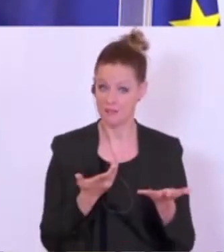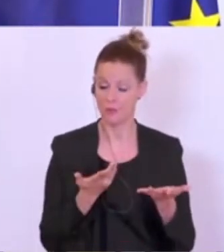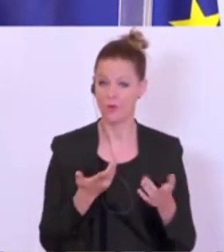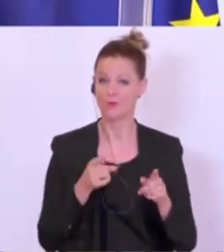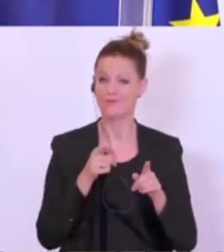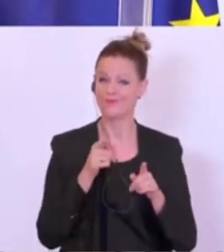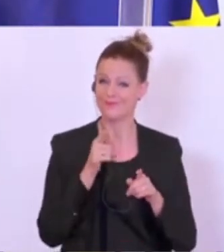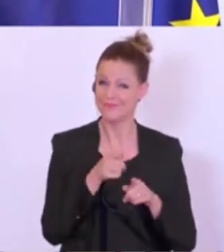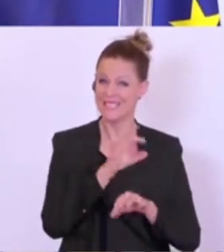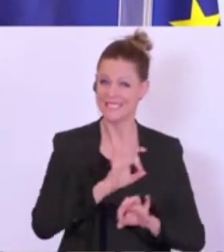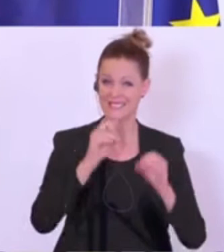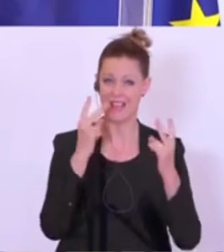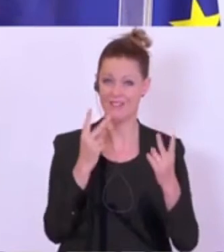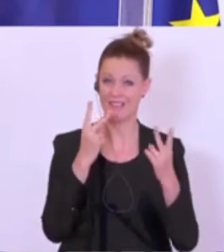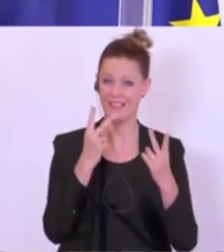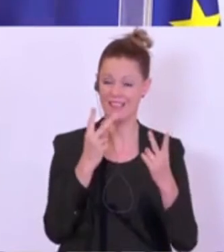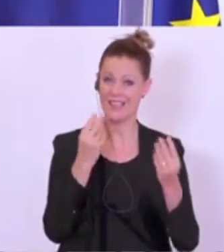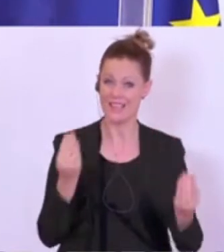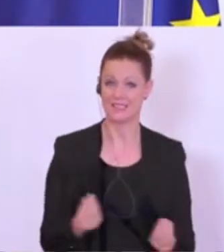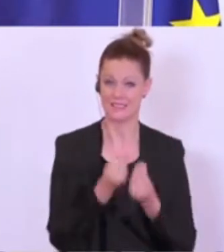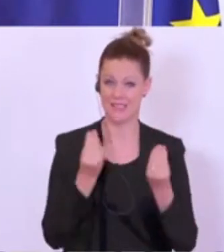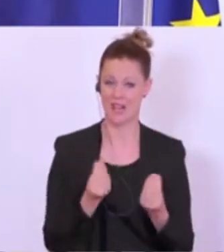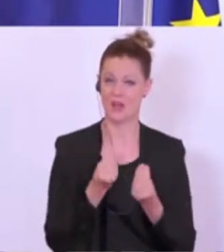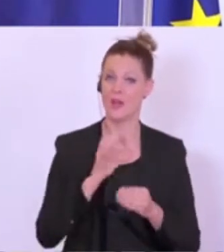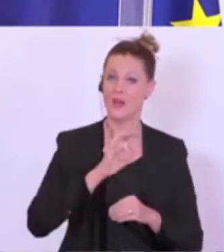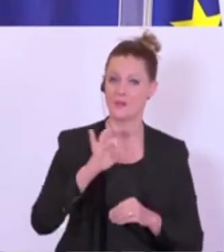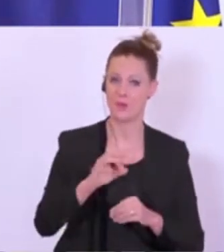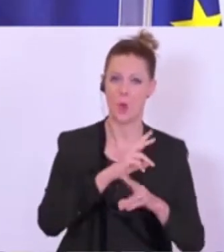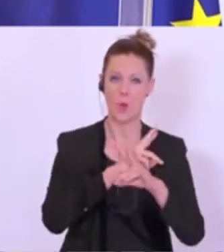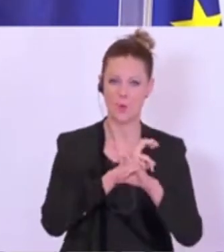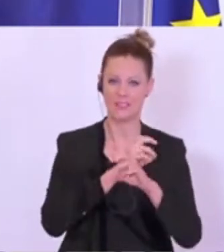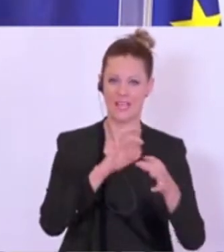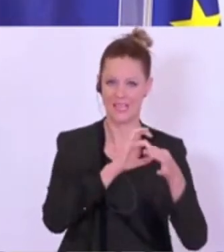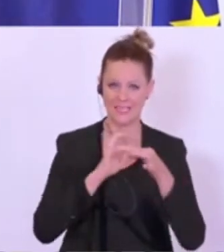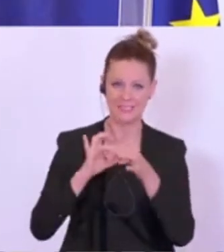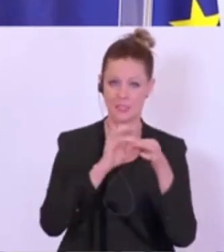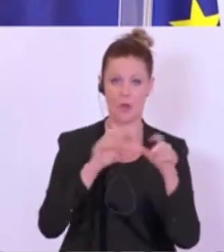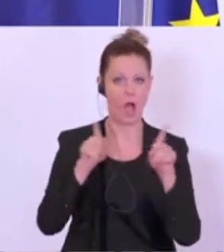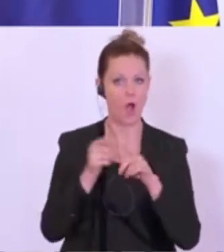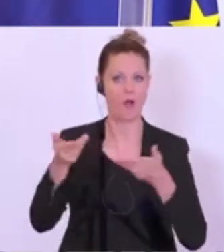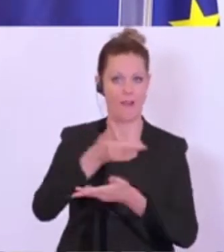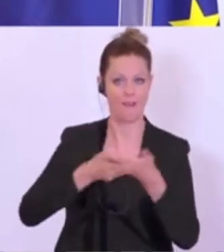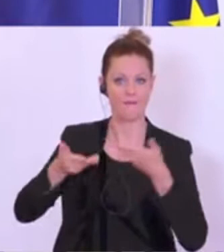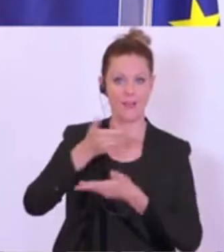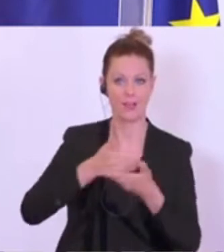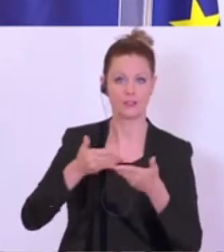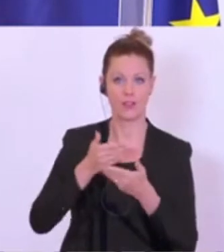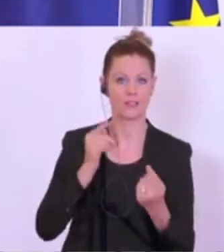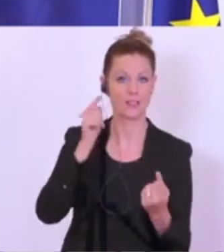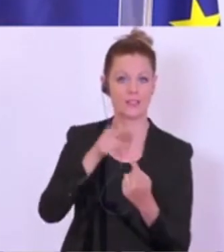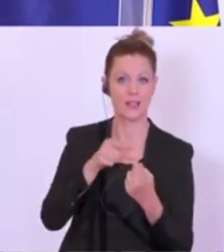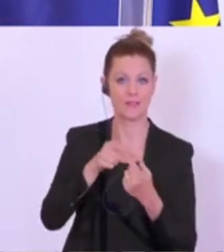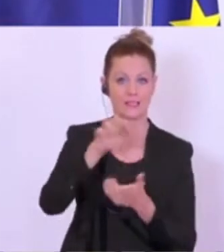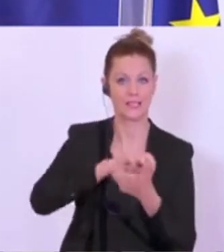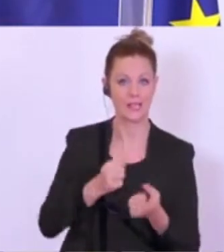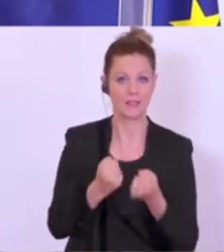ein wichtiger Hebel, die österreichische Gesellschaft und auch Wirtschaft krisenfester zu machen. Es